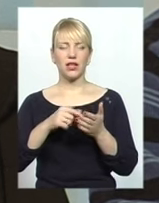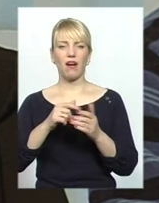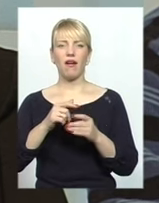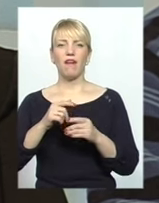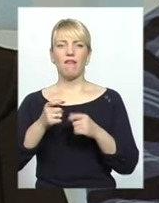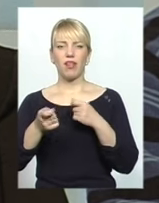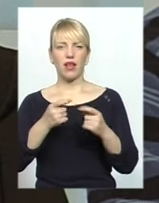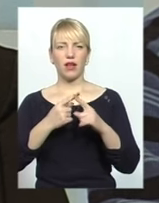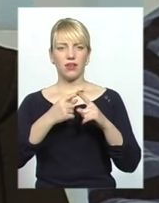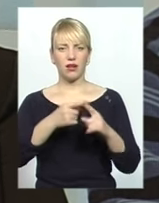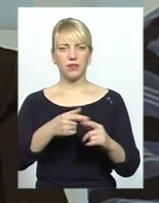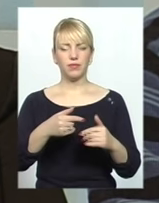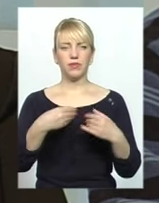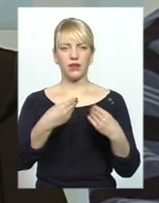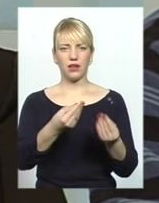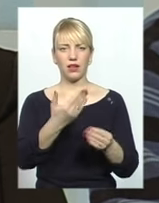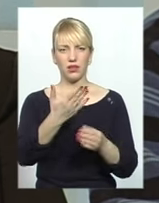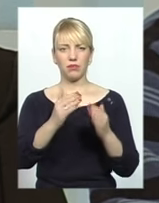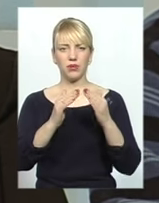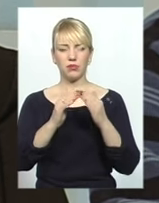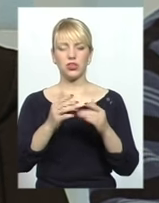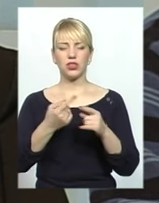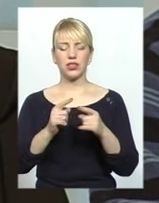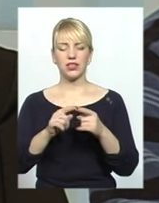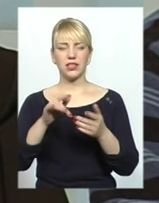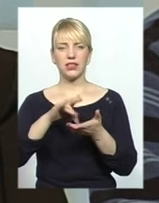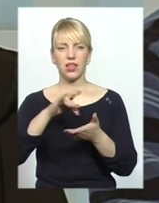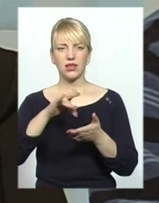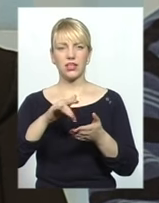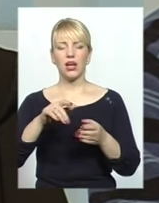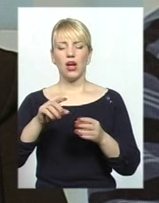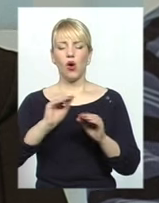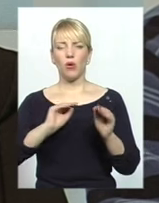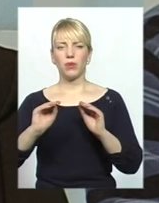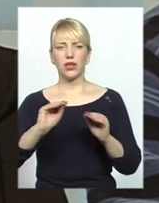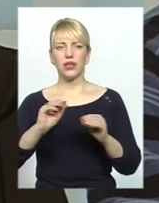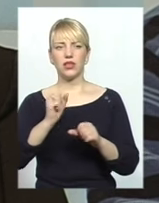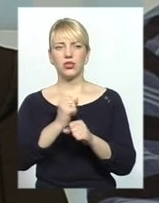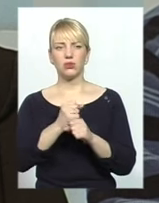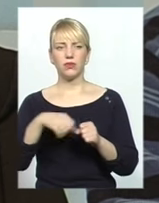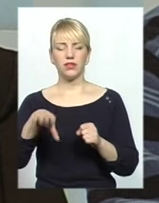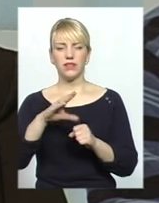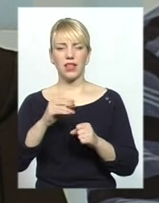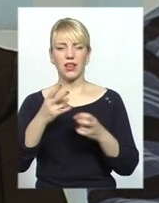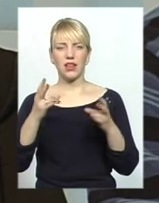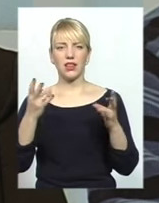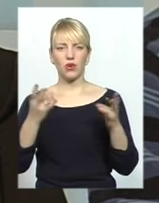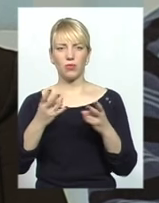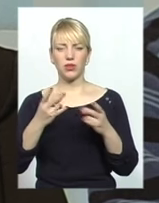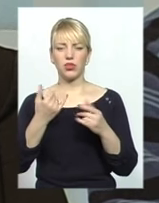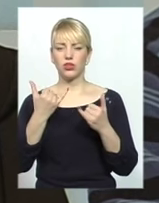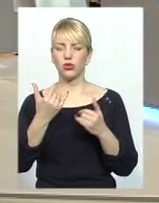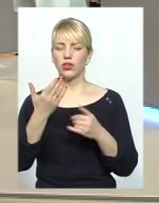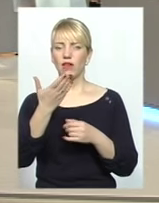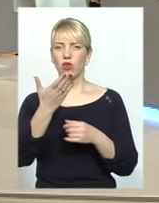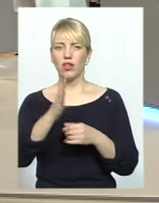центр. І вони своїми силами цей центр обладнали, зробили все необхідне, і вони сьогодні не платять за цей центр. Я не думаю,